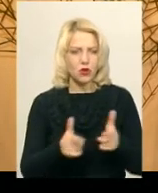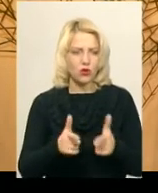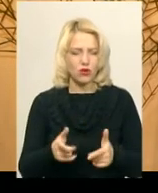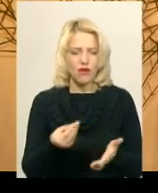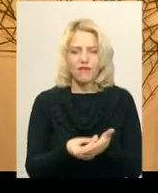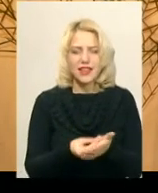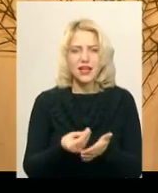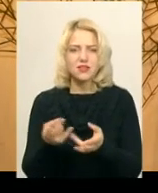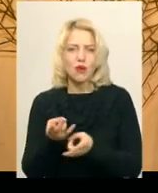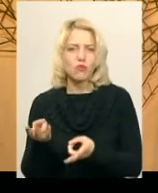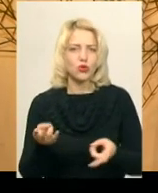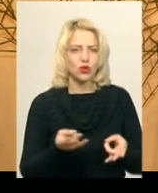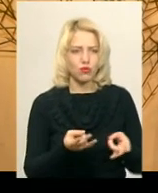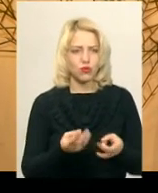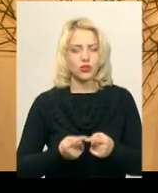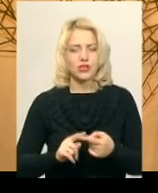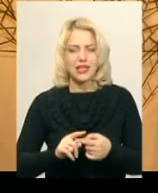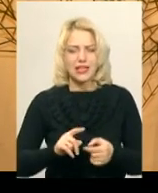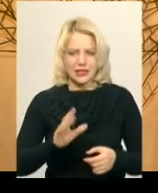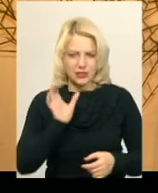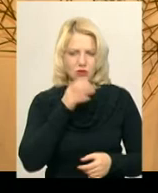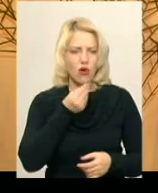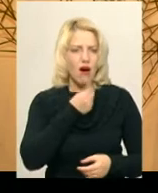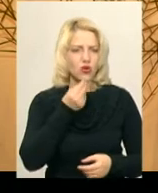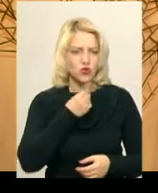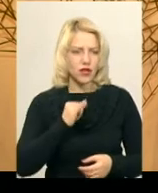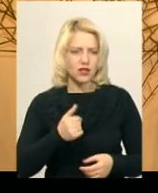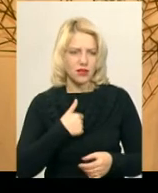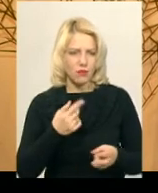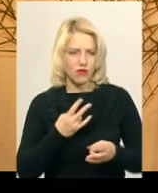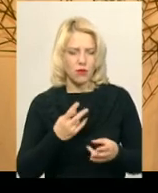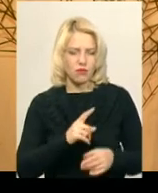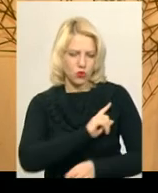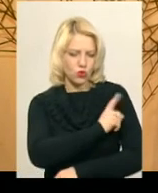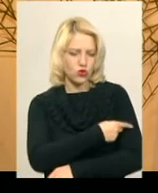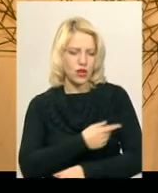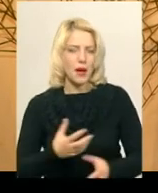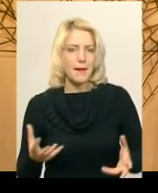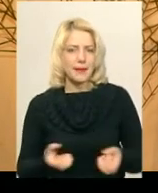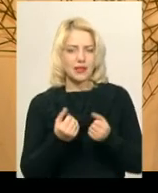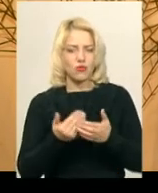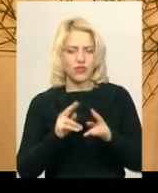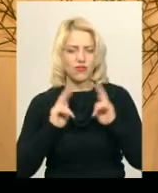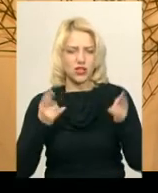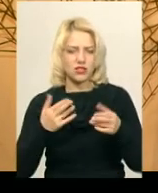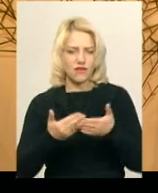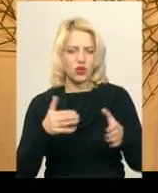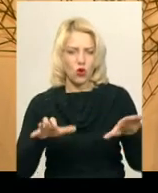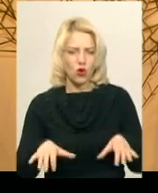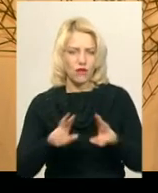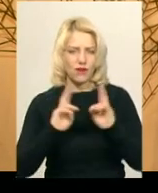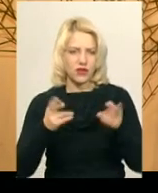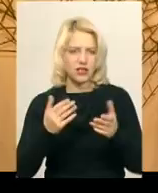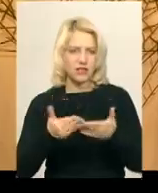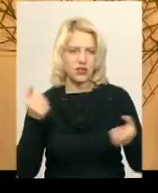потребує серйозного харчування. І, звісно, я маю потужну підтримку від федерації, від голови федерації, від спортивного